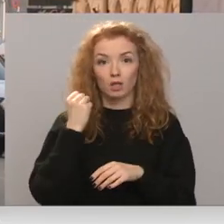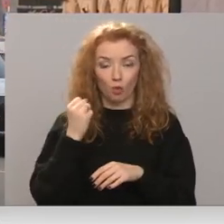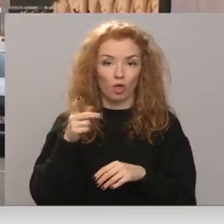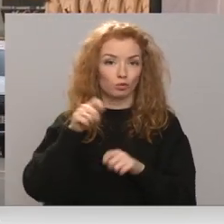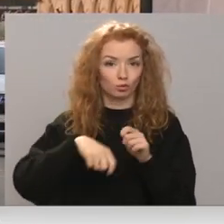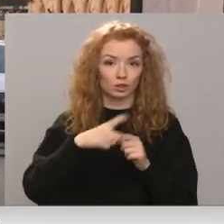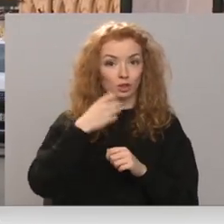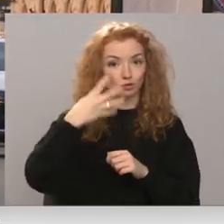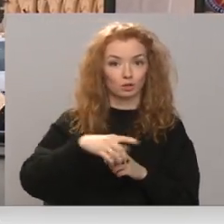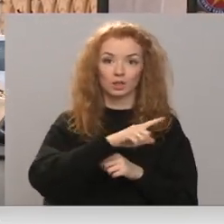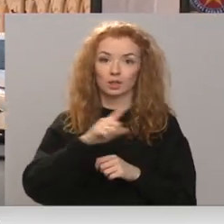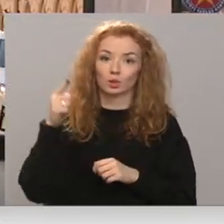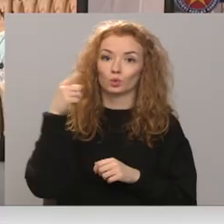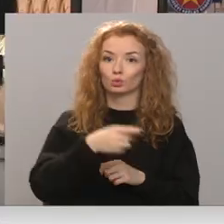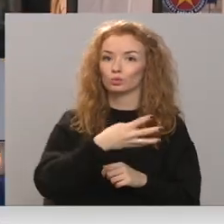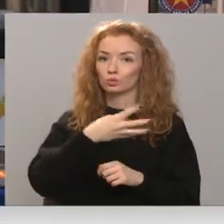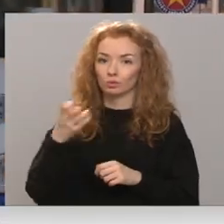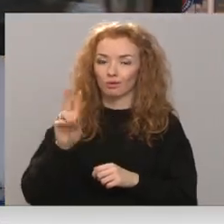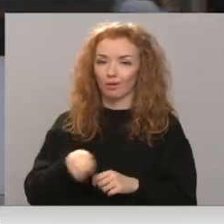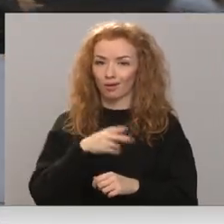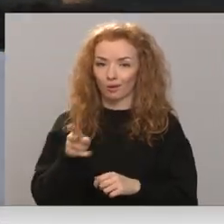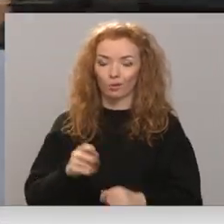līdz 1400 eiro.